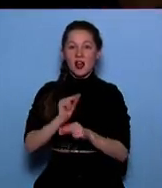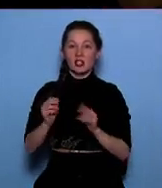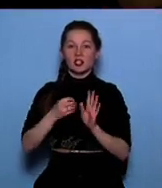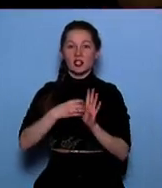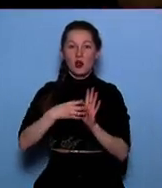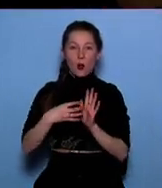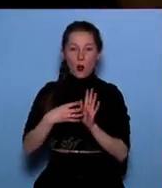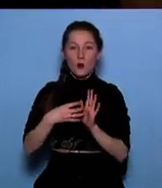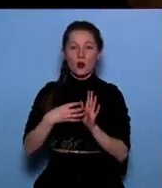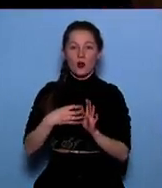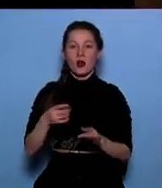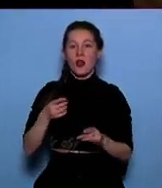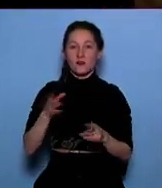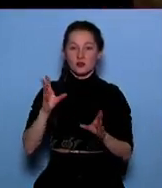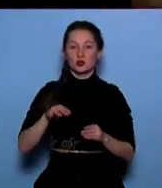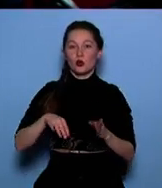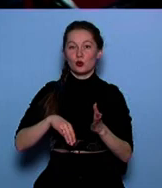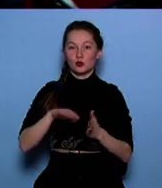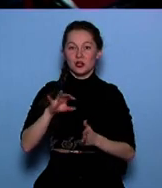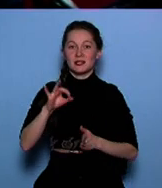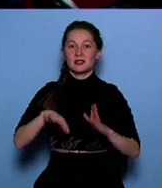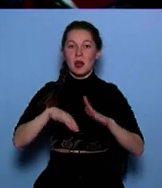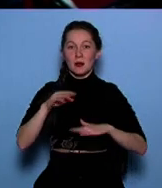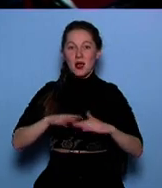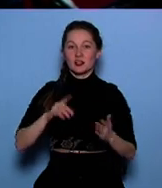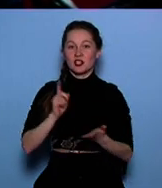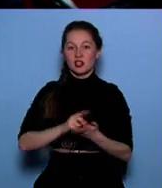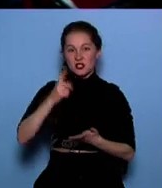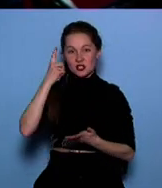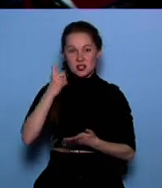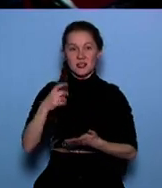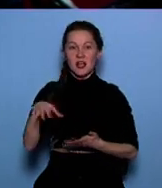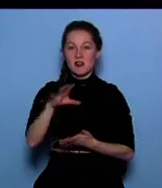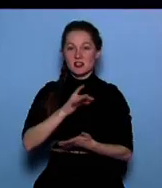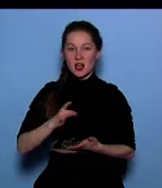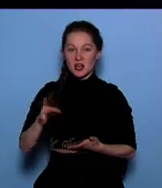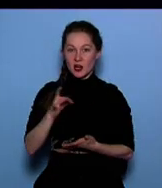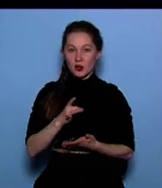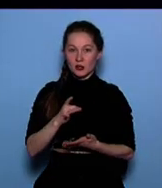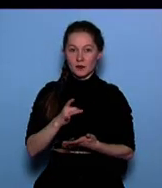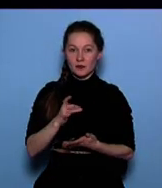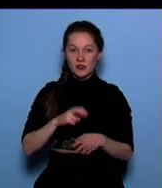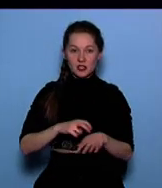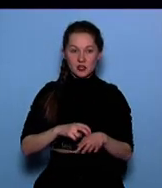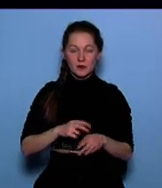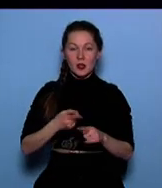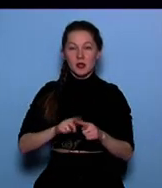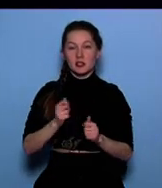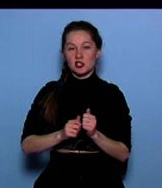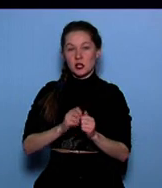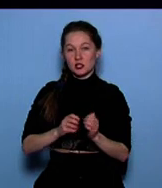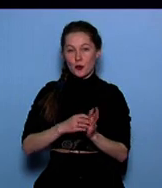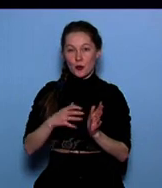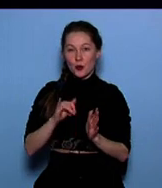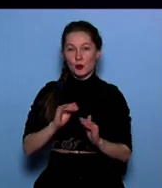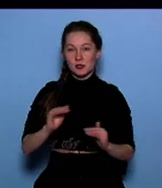нервной системы совершенствуются. И эти практики должны знать и врачи из регионов. Это самая частая опухоль у детей. Сложна